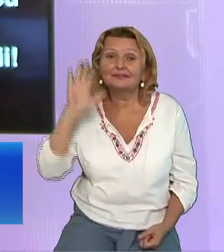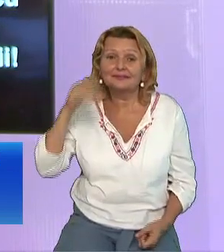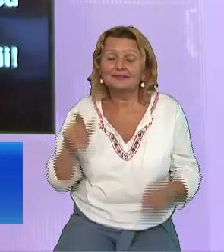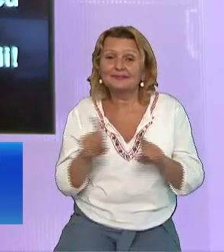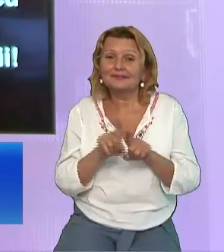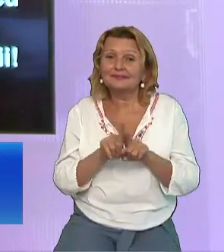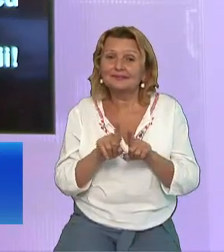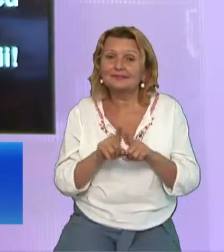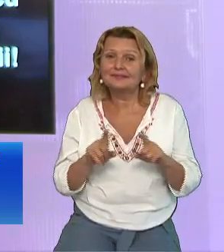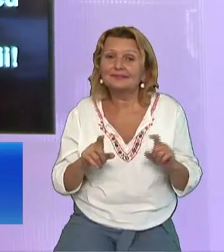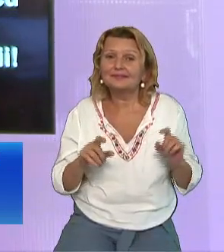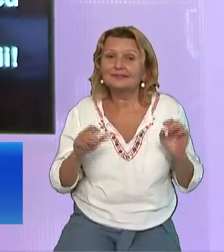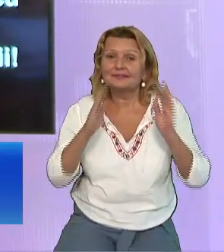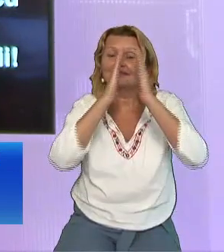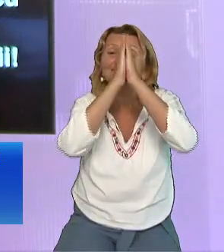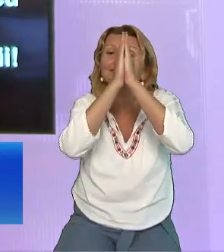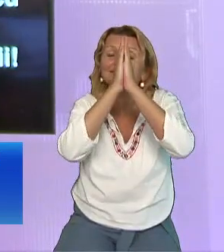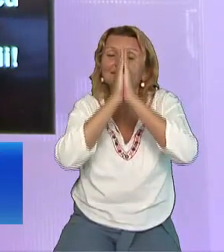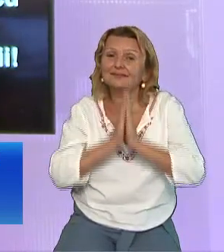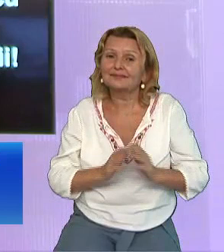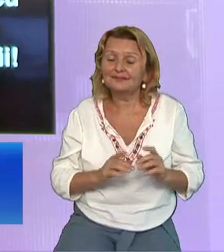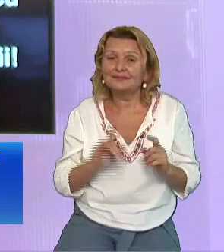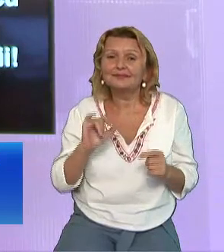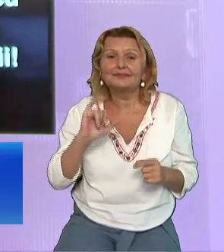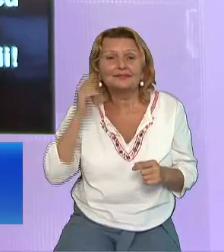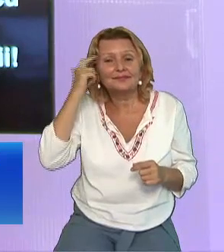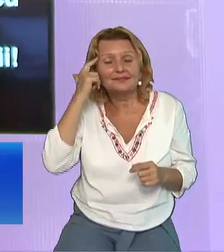crezut în ceea ce ne se vestise Cine a cunoscut brațul Domnului?